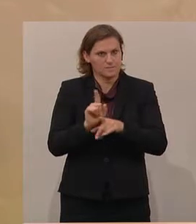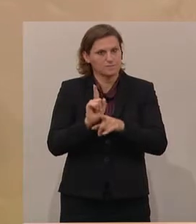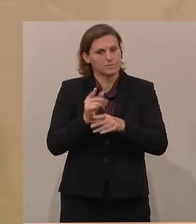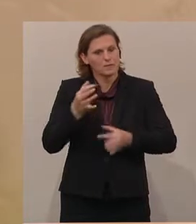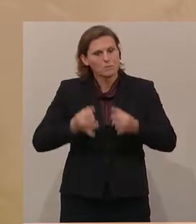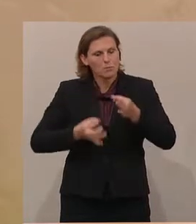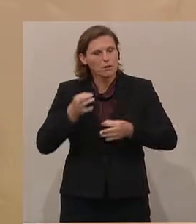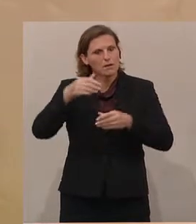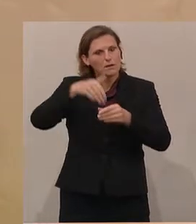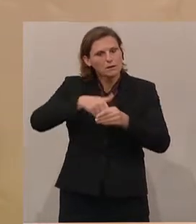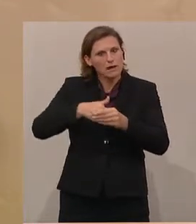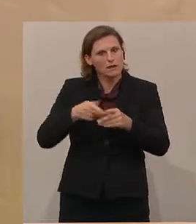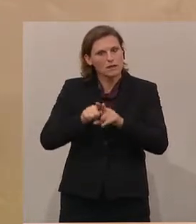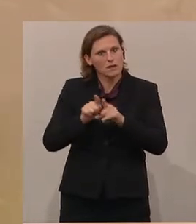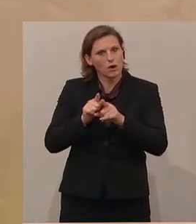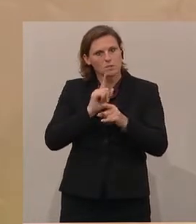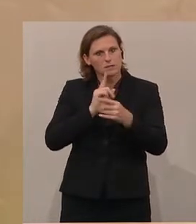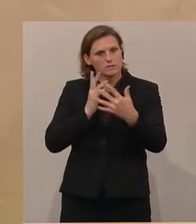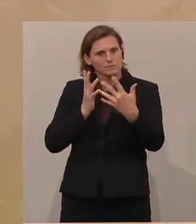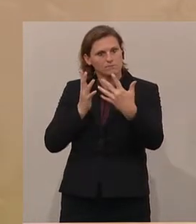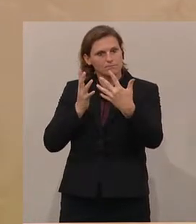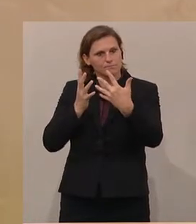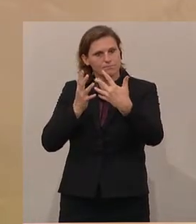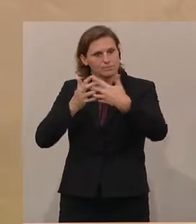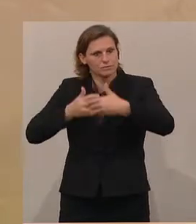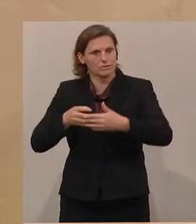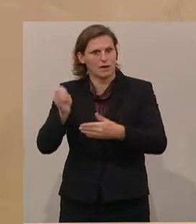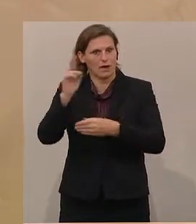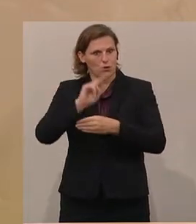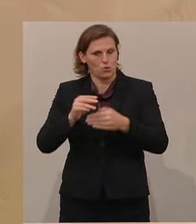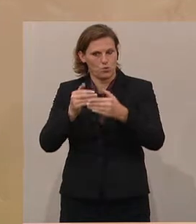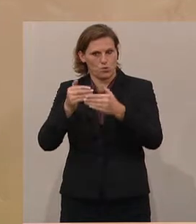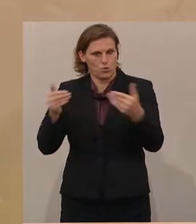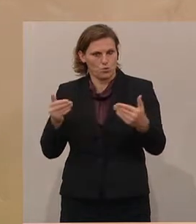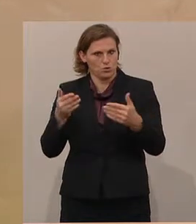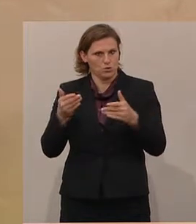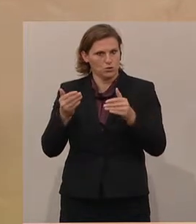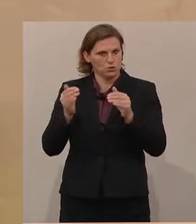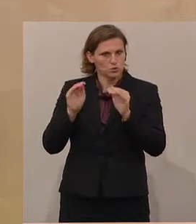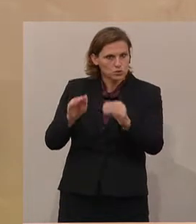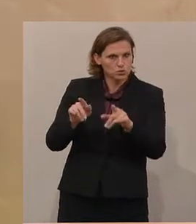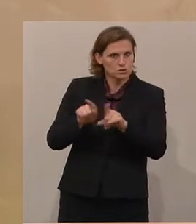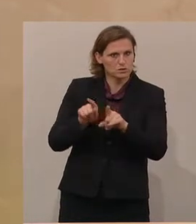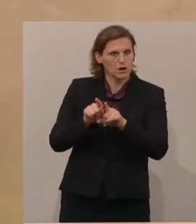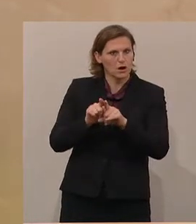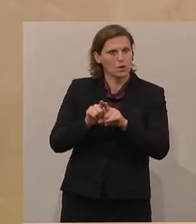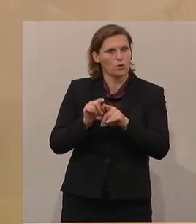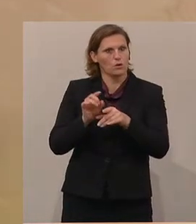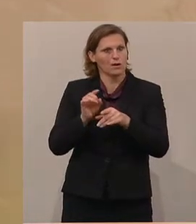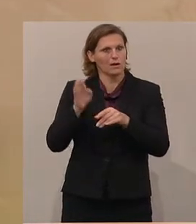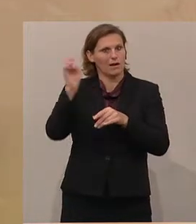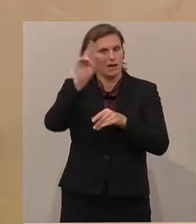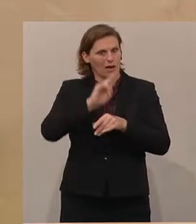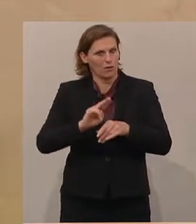versucht haben, inhaltlich auch abzustimmen, wenn es um den EU-Außengrenzschutz geht. Hier gibt es ja zum Glück auch auf europäischer